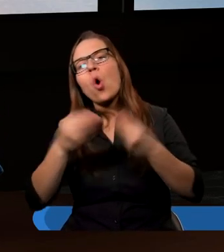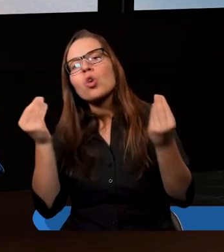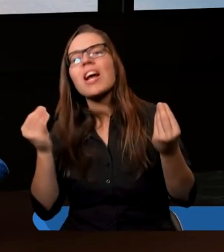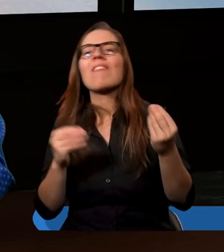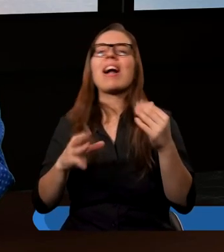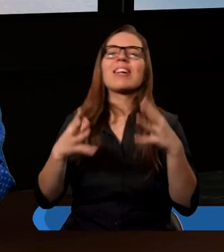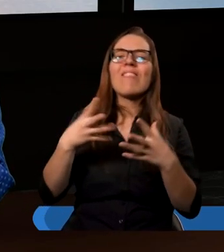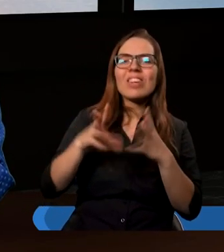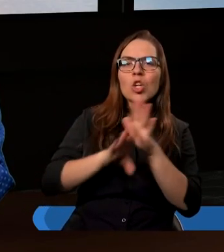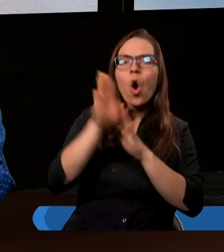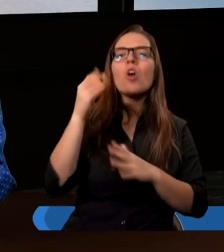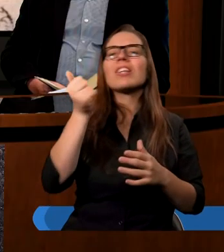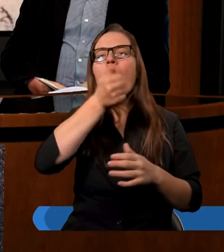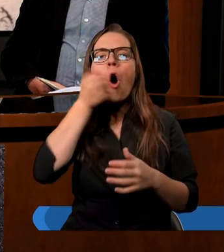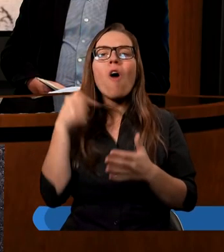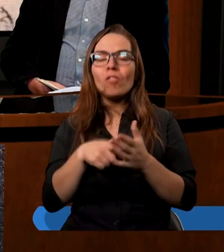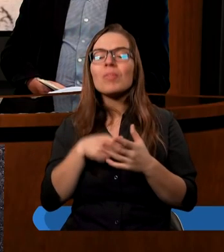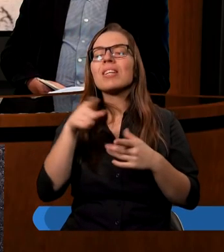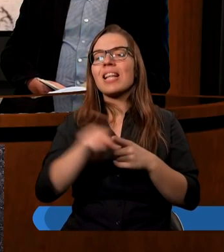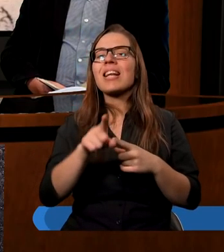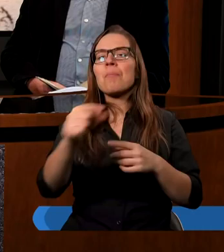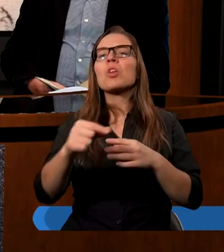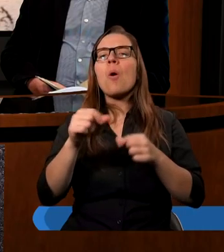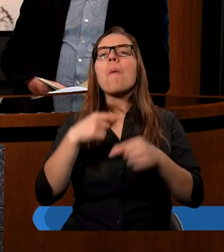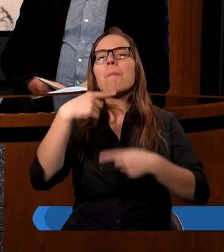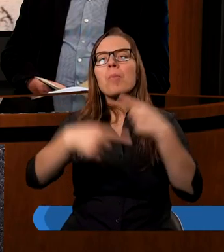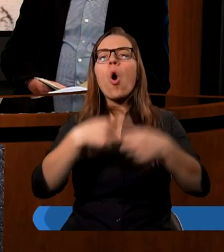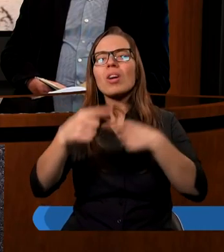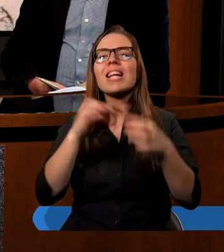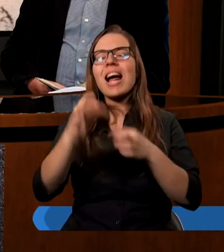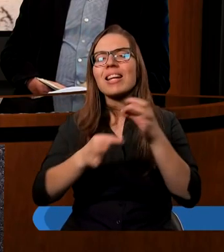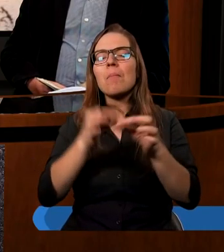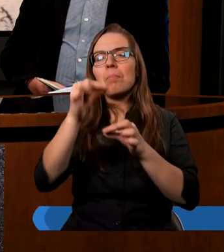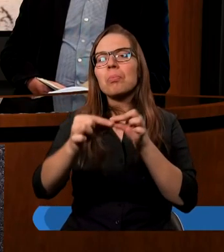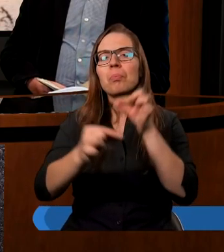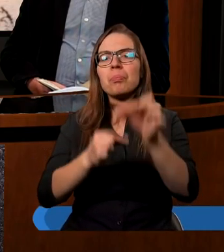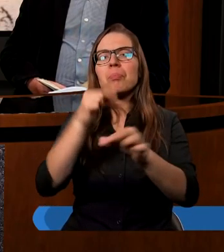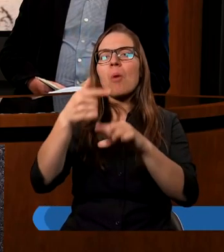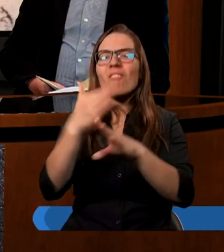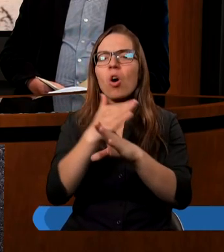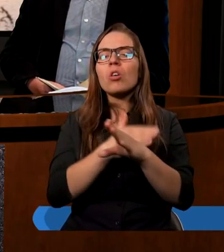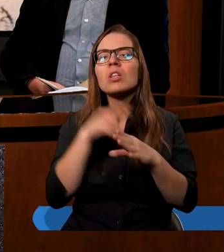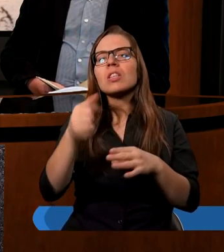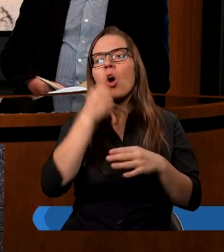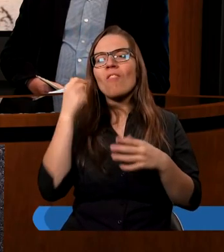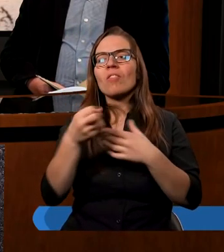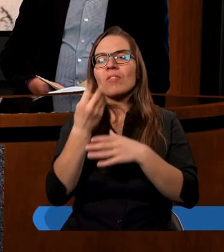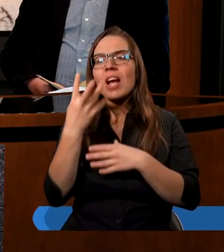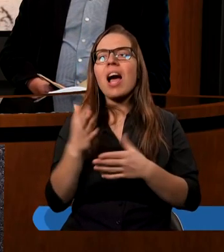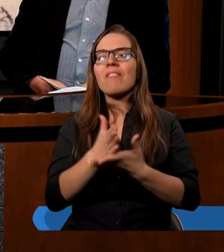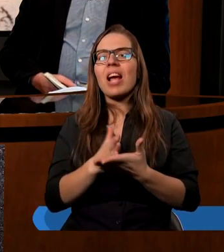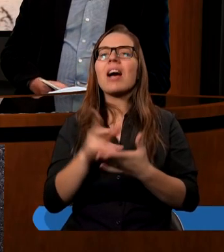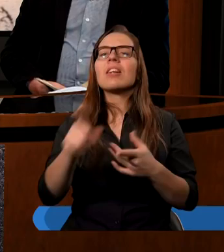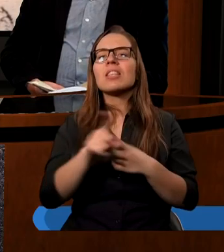owoc. I właśnie te nasze zachowania są owocem tej wiary. No i bardzo ważne jest to, że